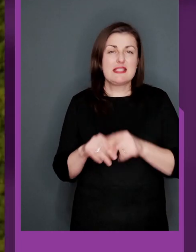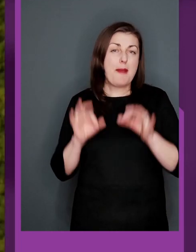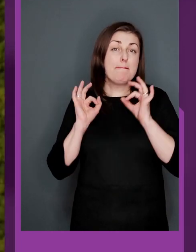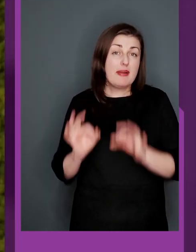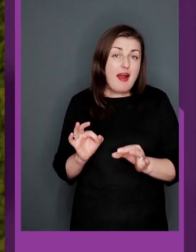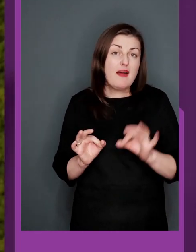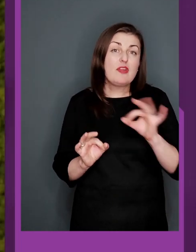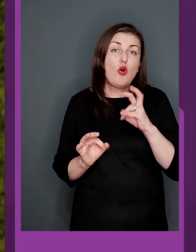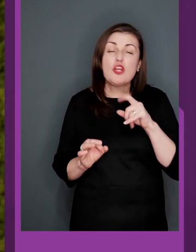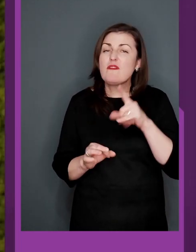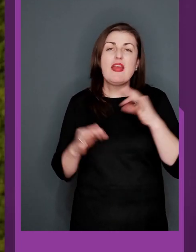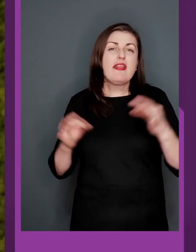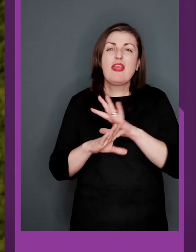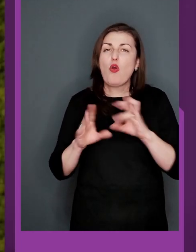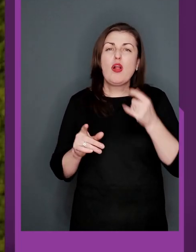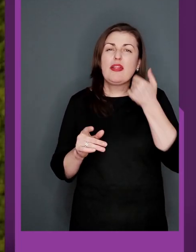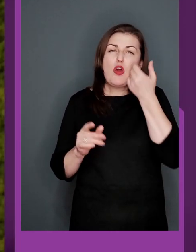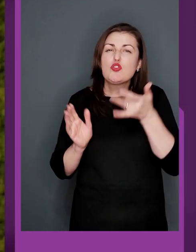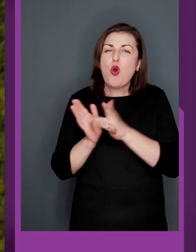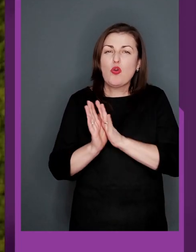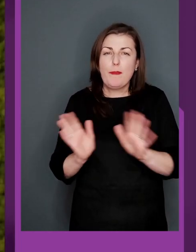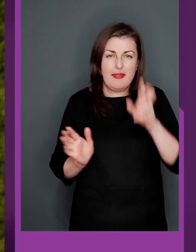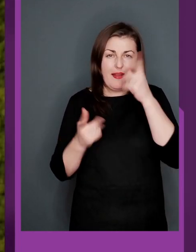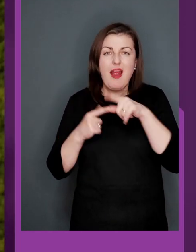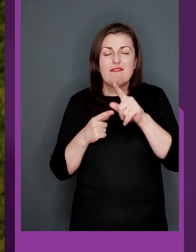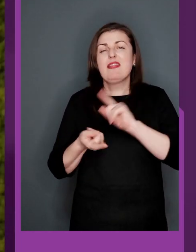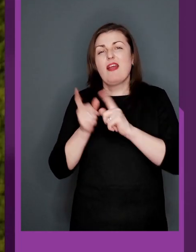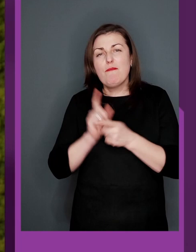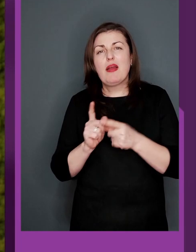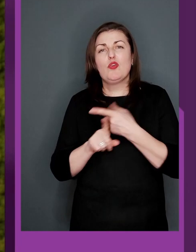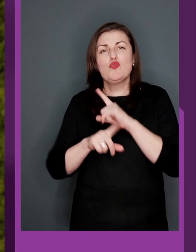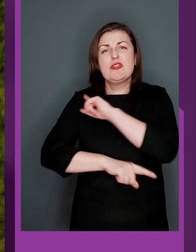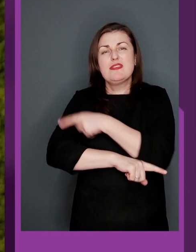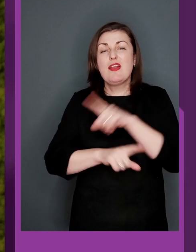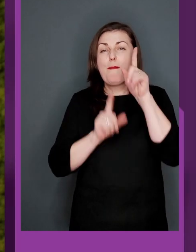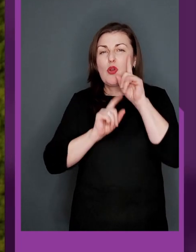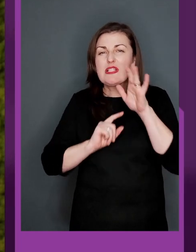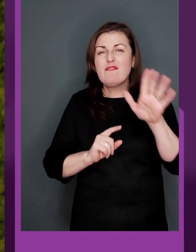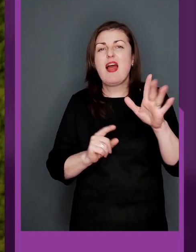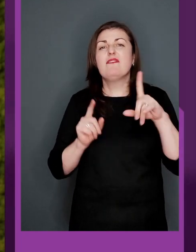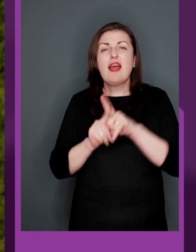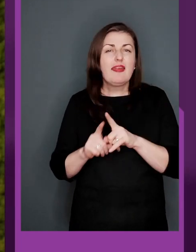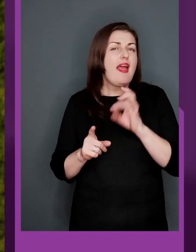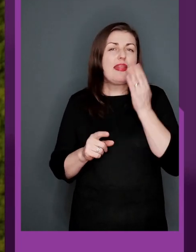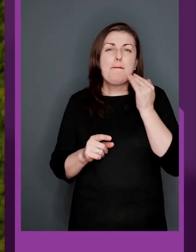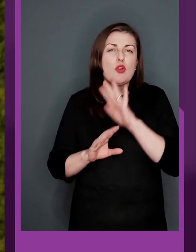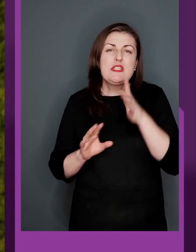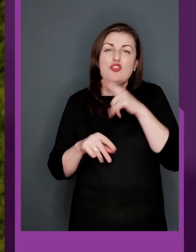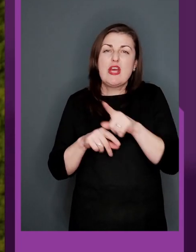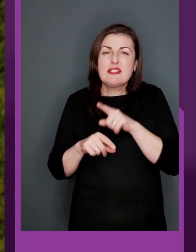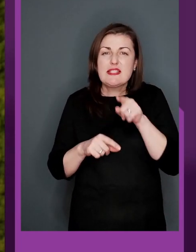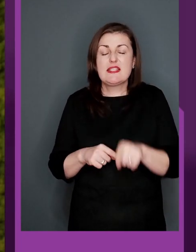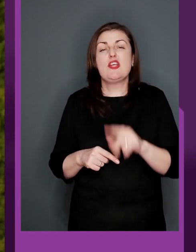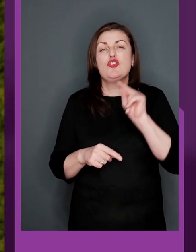Так, це правда, Олеже, ну, ви ніколи не осоромлюєте країну, ви, навпаки, дуже сильно прославляєте, що і в такі